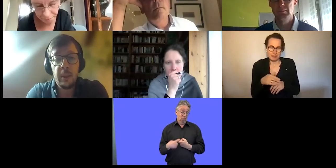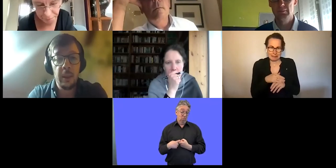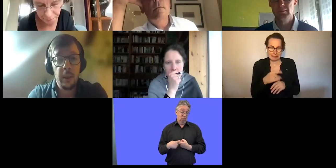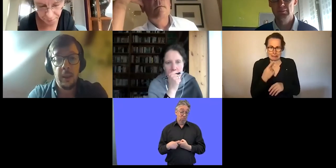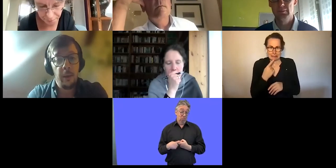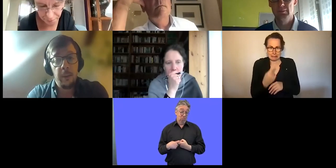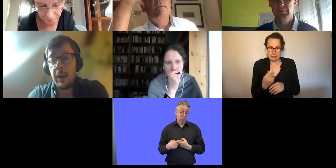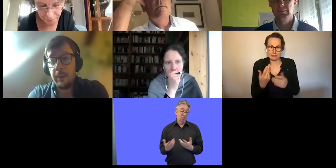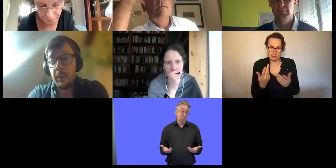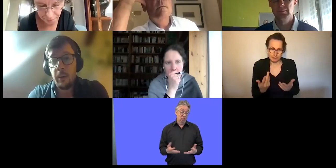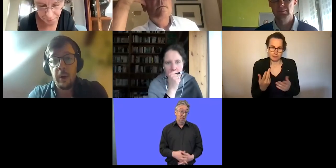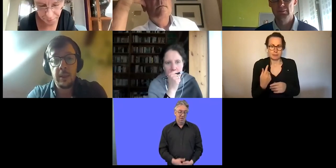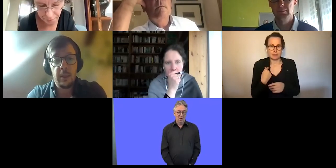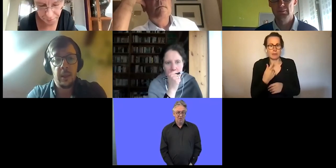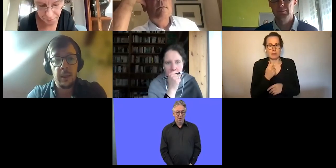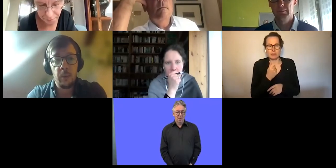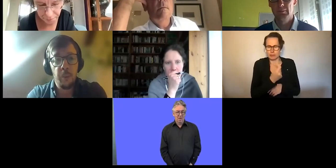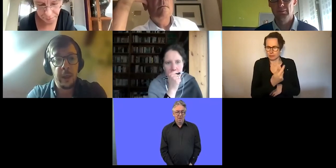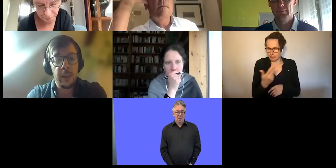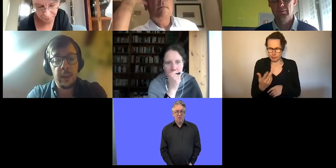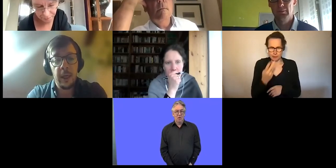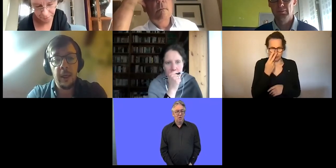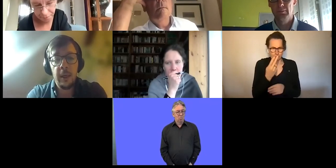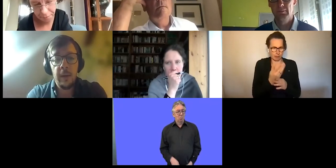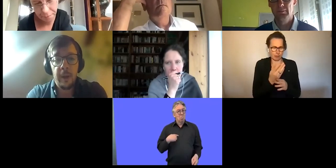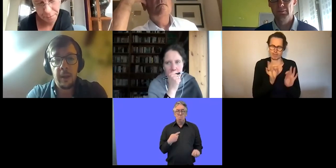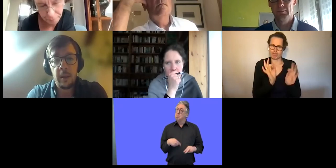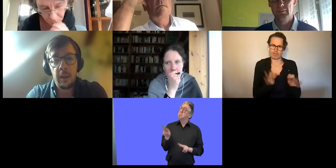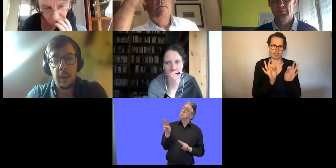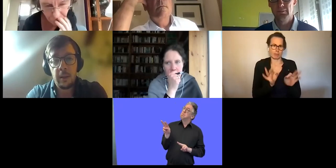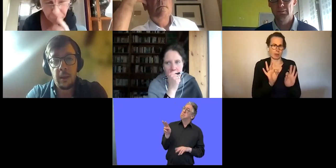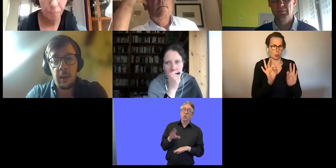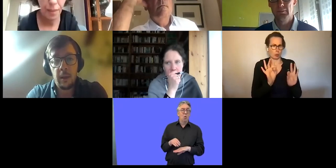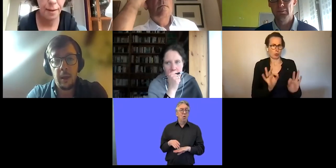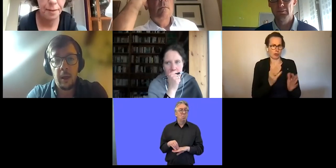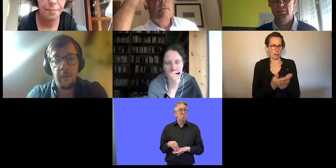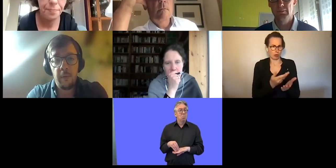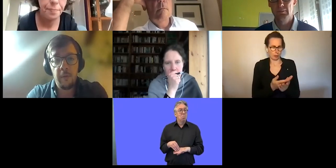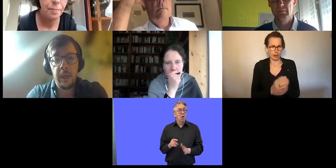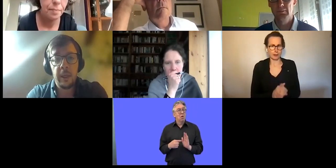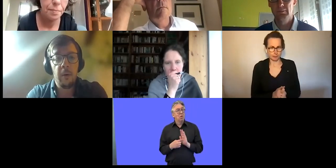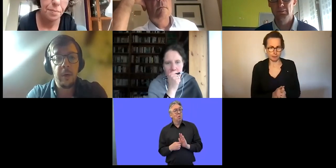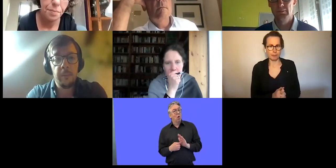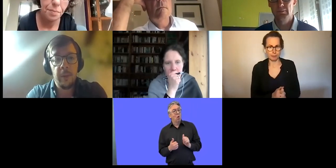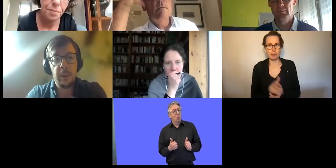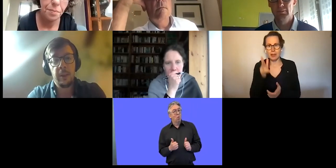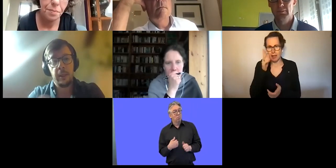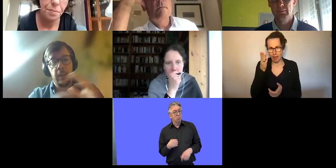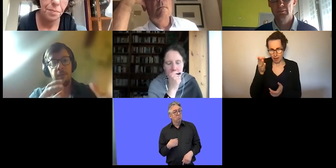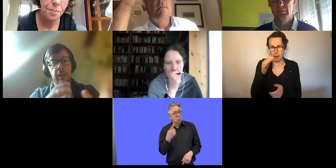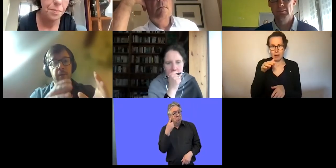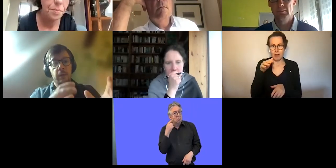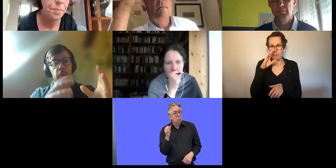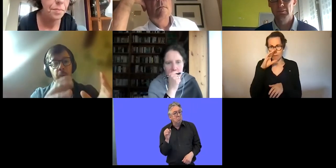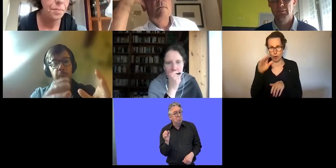Und ich denke, dass das in vielerlei Hinsicht eine gute Praxis ist. Das kann durchaus so gesehen